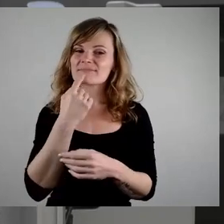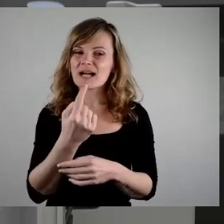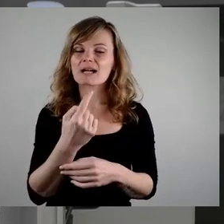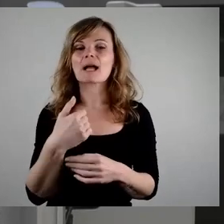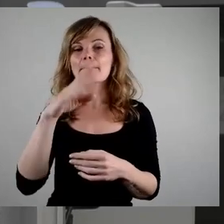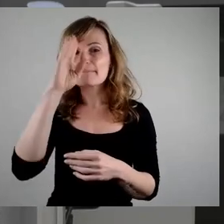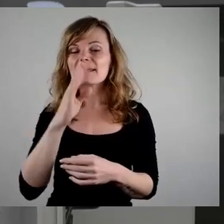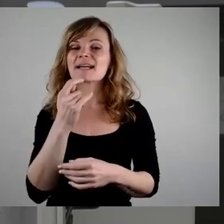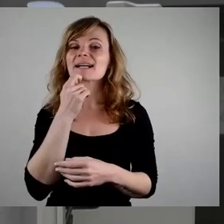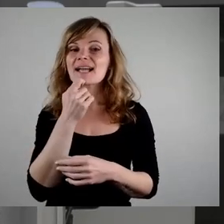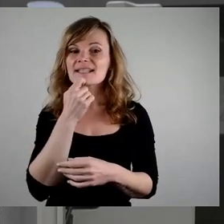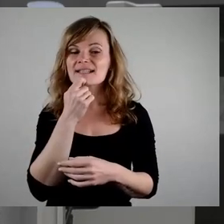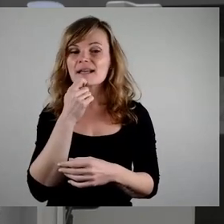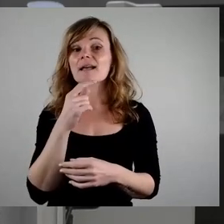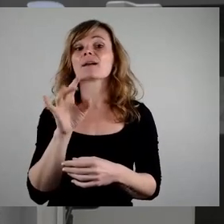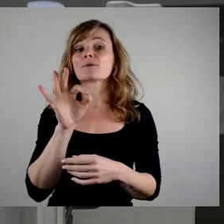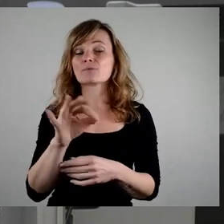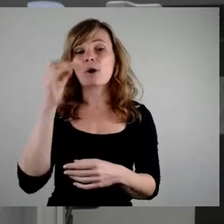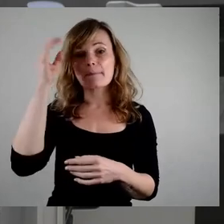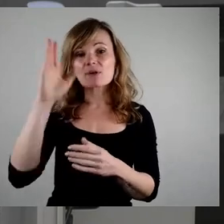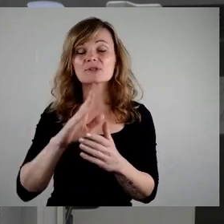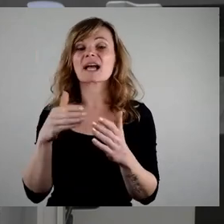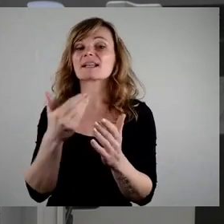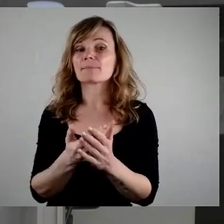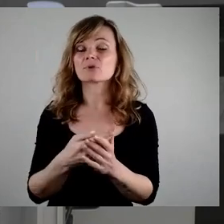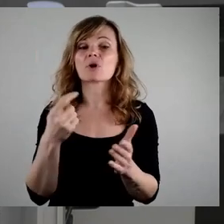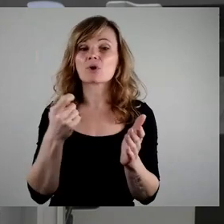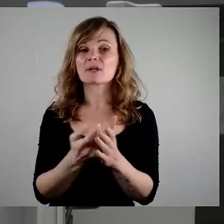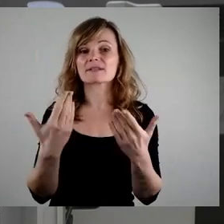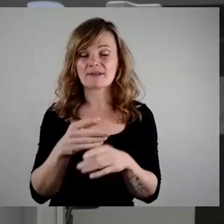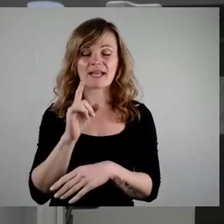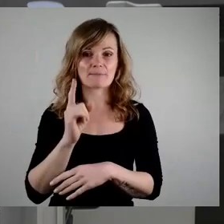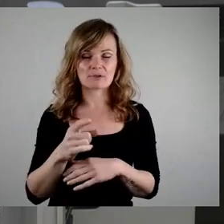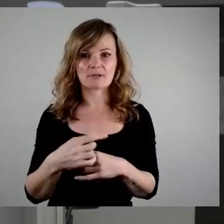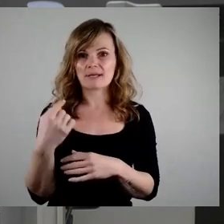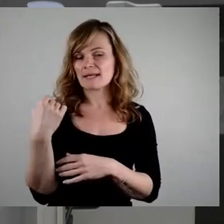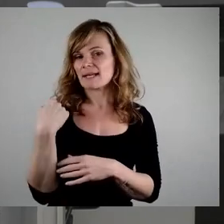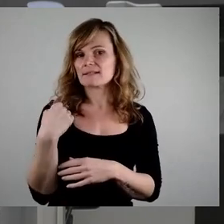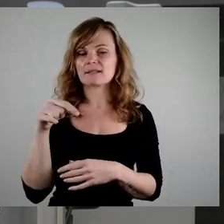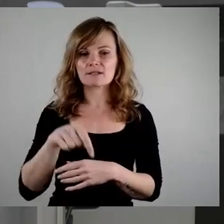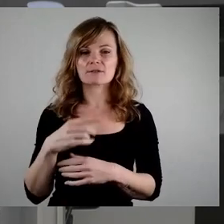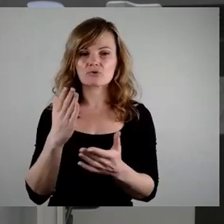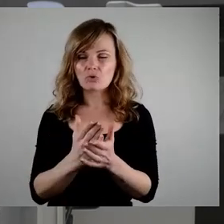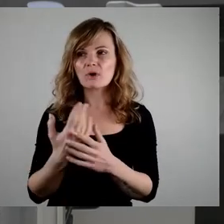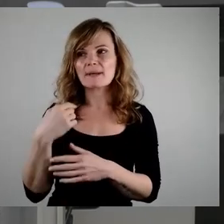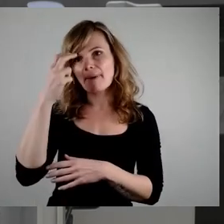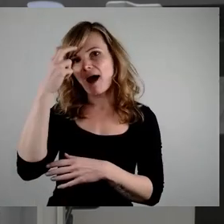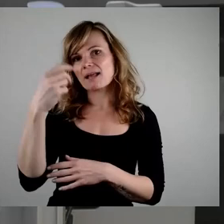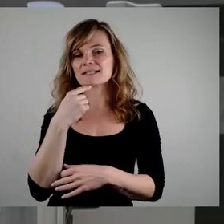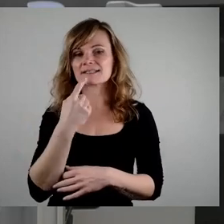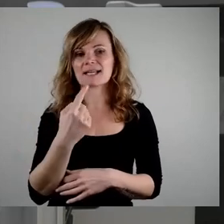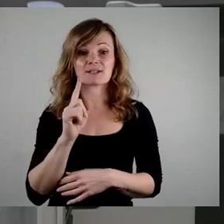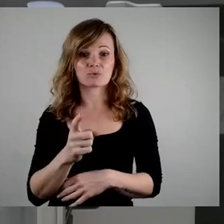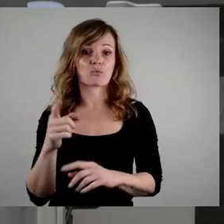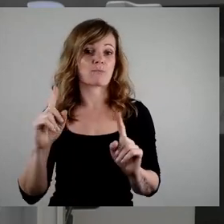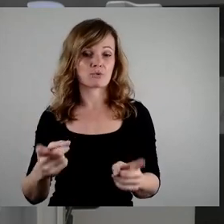Mittagessen zum Bildungsangebot gehört und kostenfrei sein muss. Das haben wir gestern hier schon im Rat erwähnt. Wir